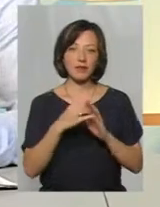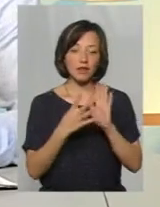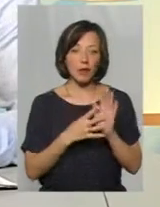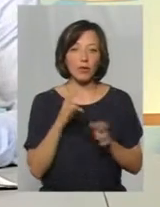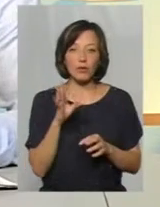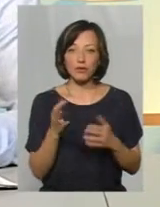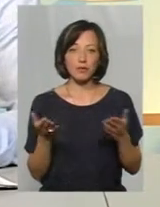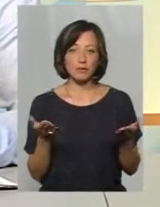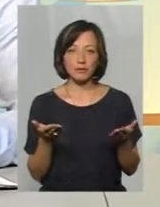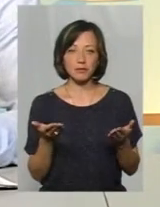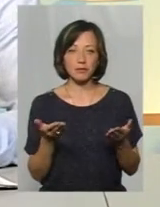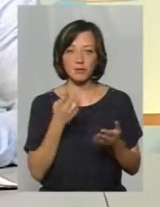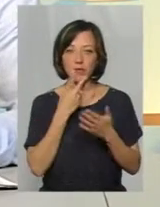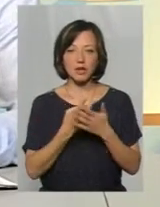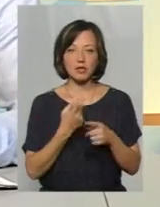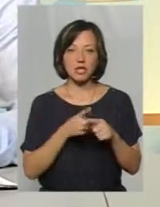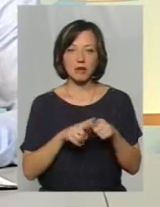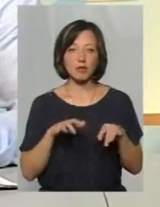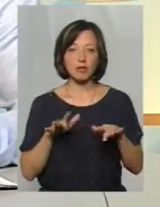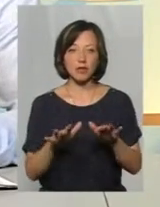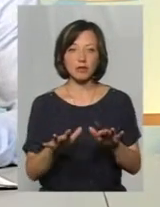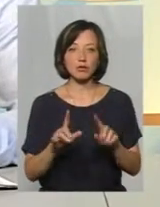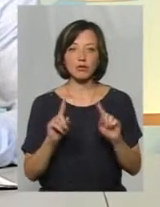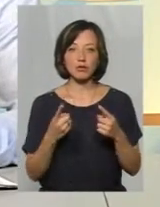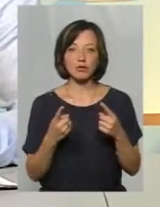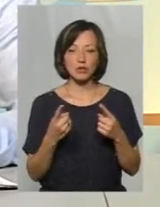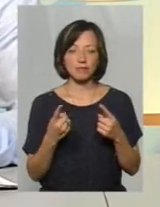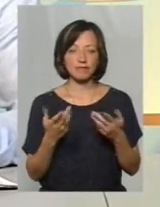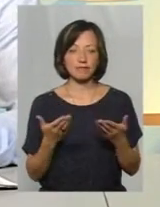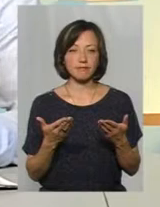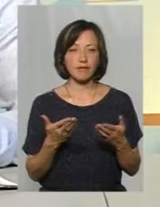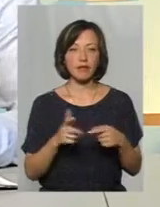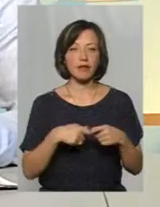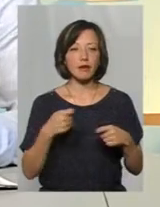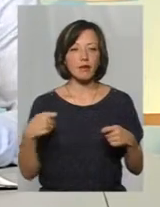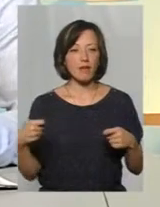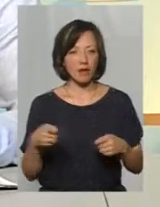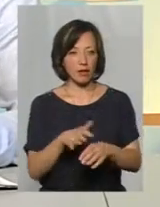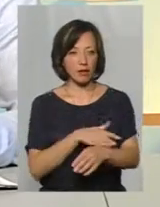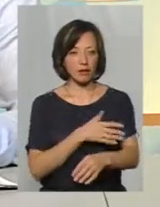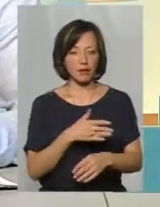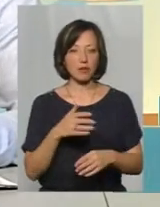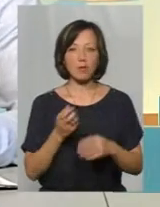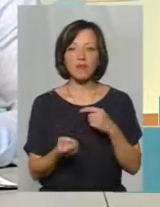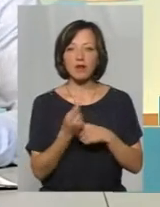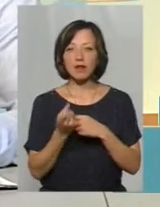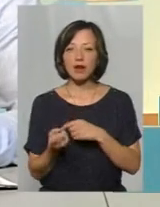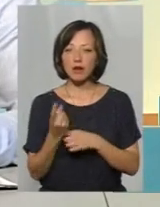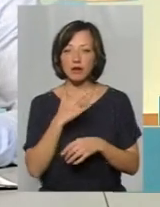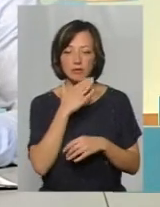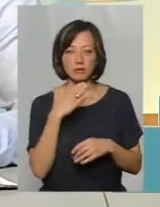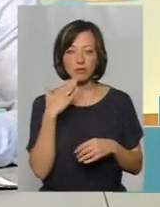як ми бачимо, що це процес такий, напевно, тривалий досить. Тому що виникають,